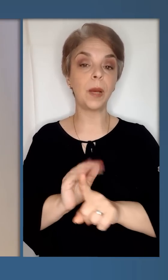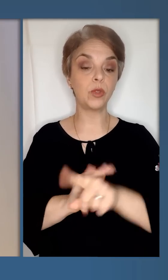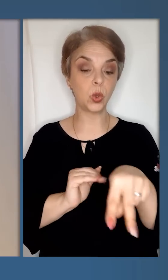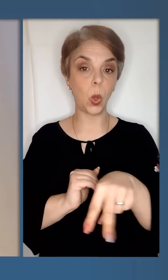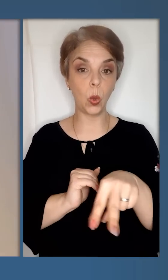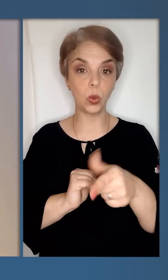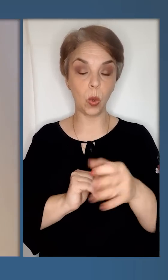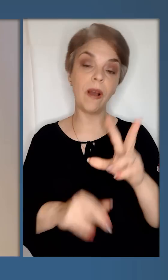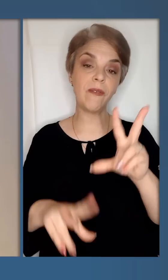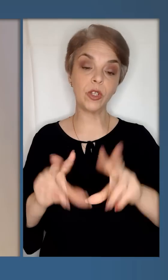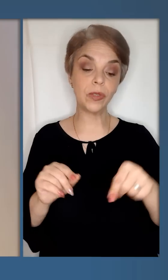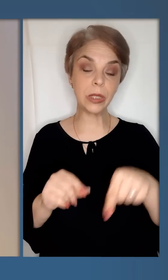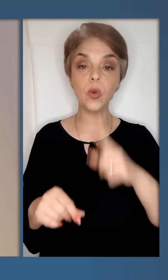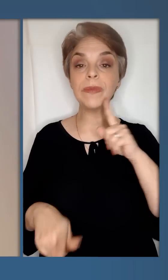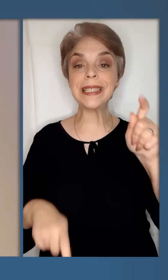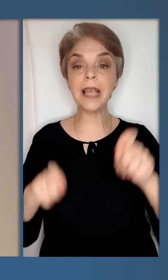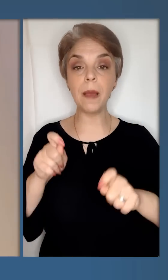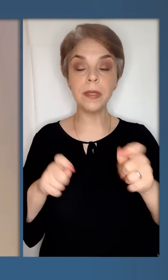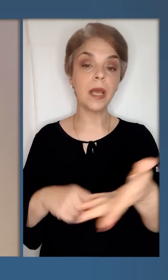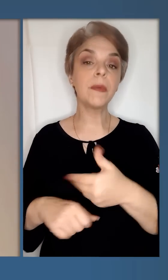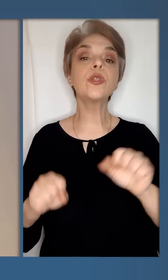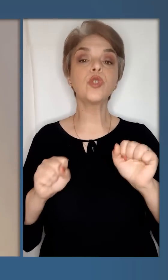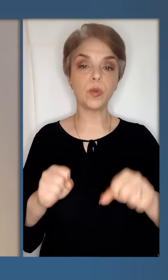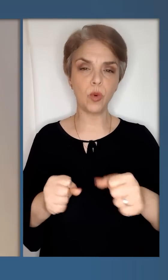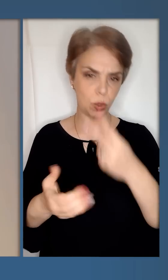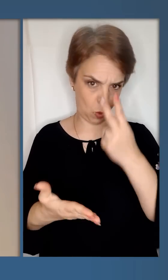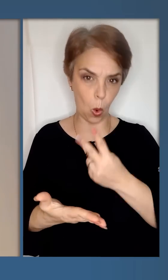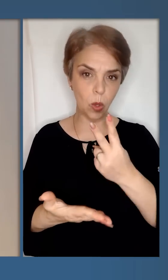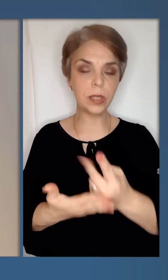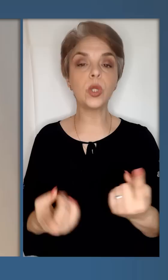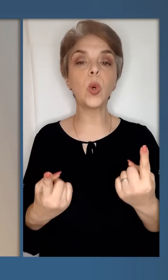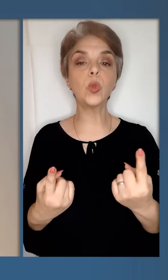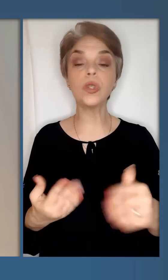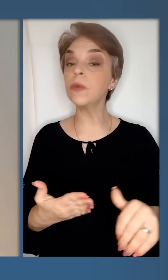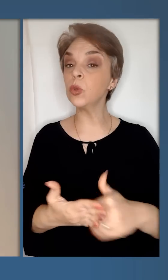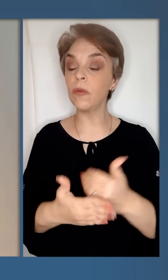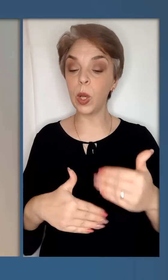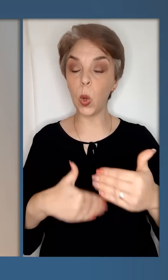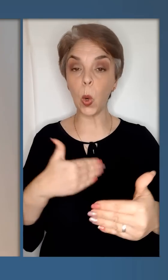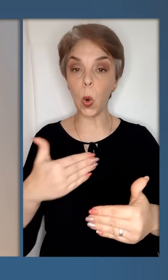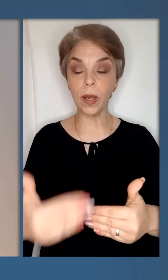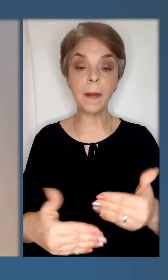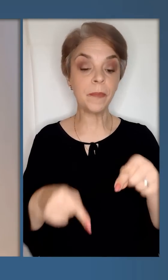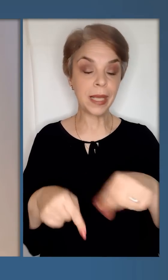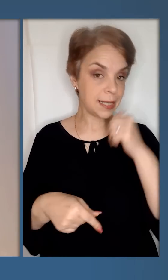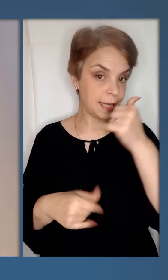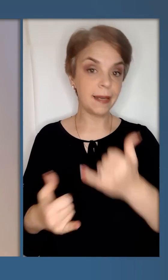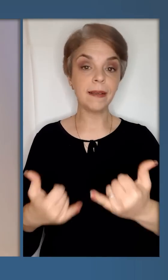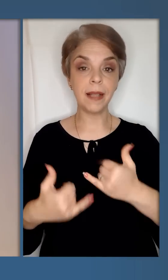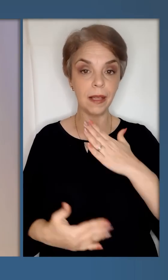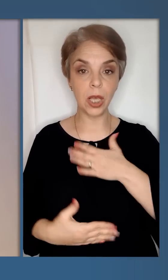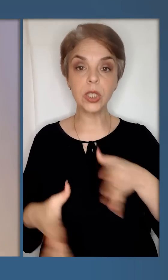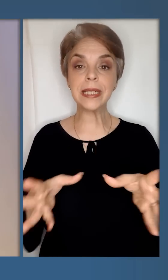має відбутись на початку лютого. Вважаю, що вже на цьому саміті ми зможемо окреслити ключові нові кроки